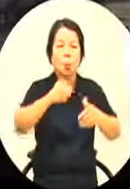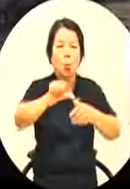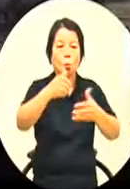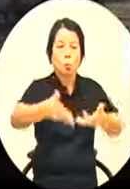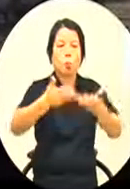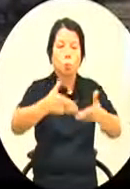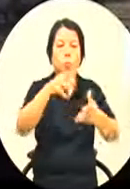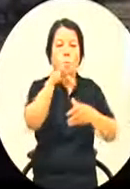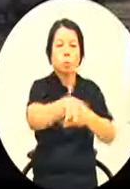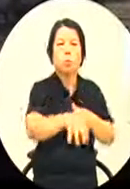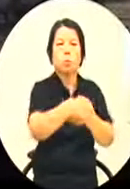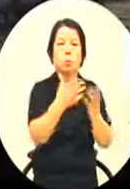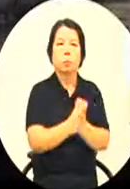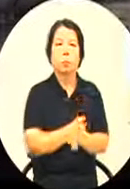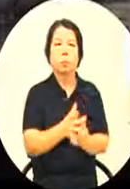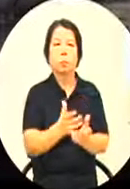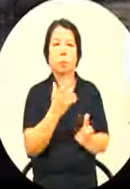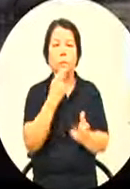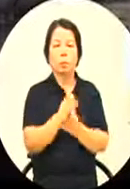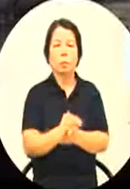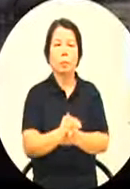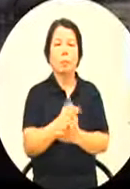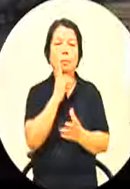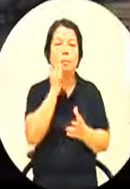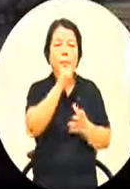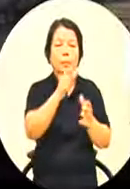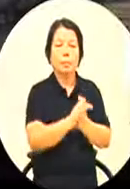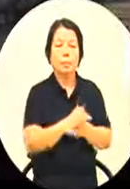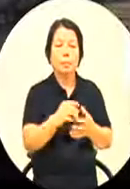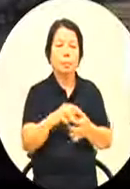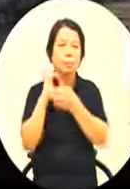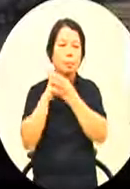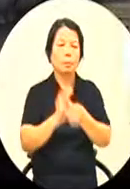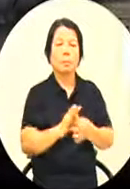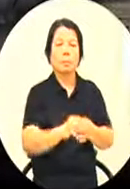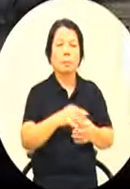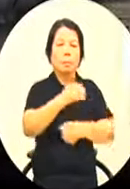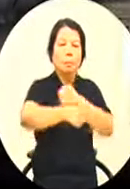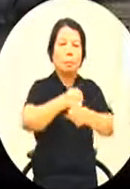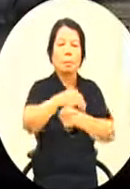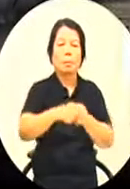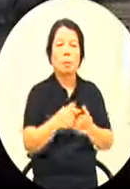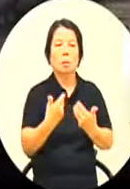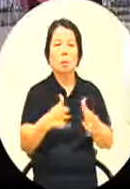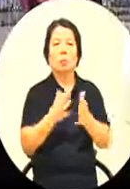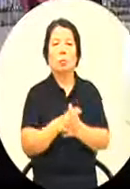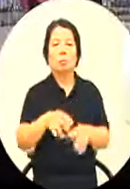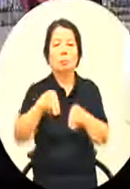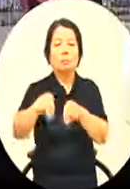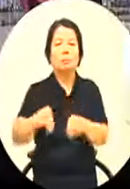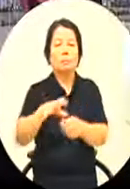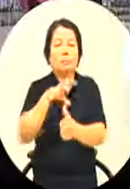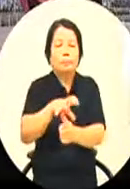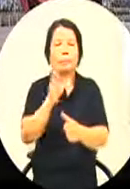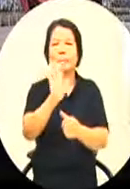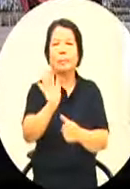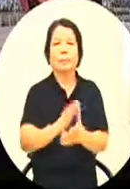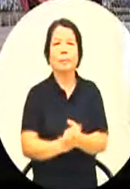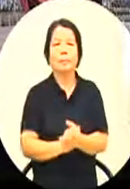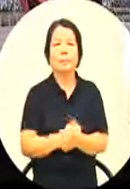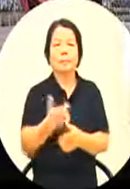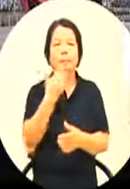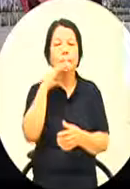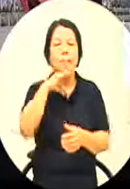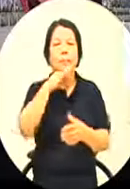一个钢雕艺术节的一个一部分的活动或延伸的活动不一定要被这个时间绑住这第一个等一下你答复